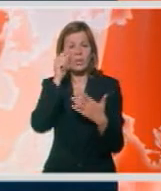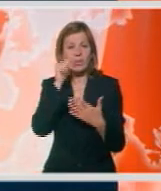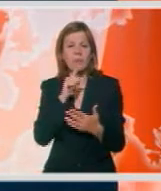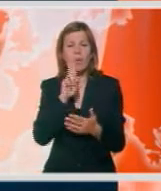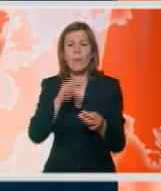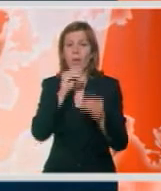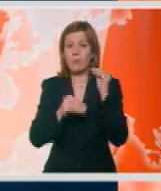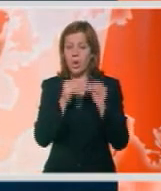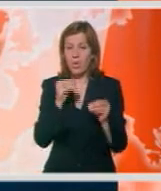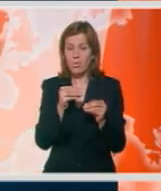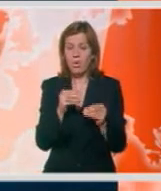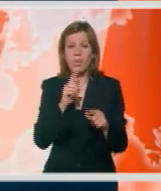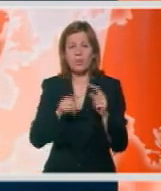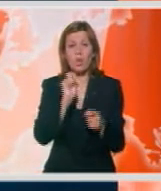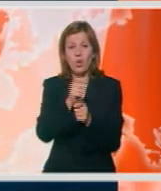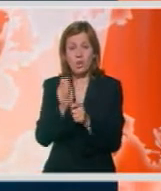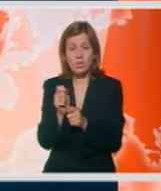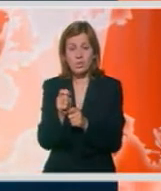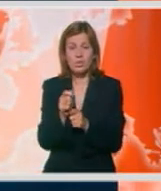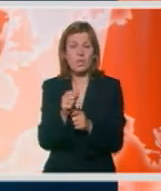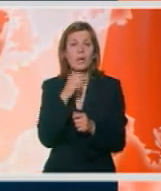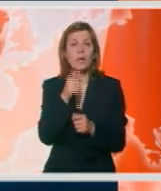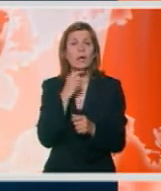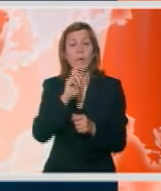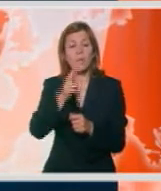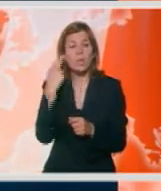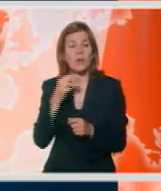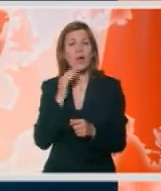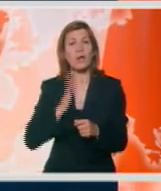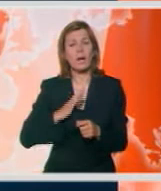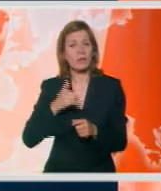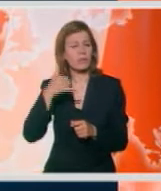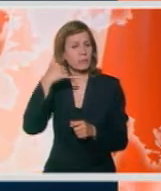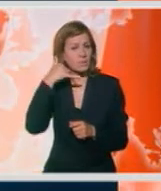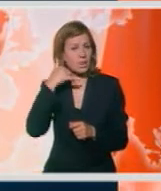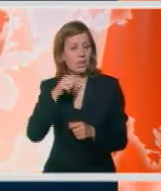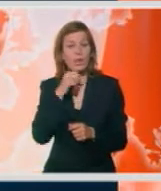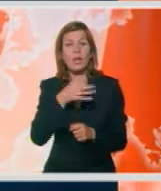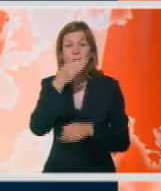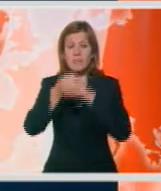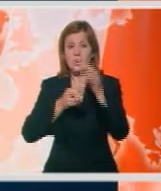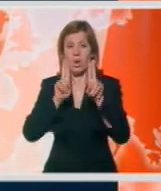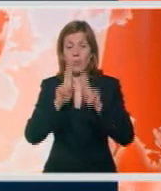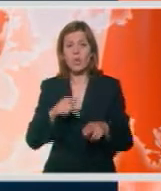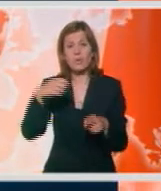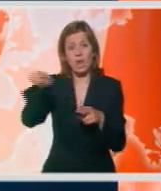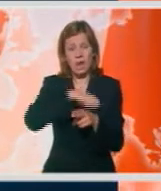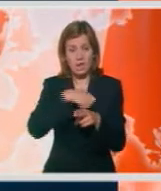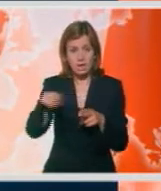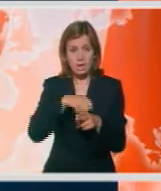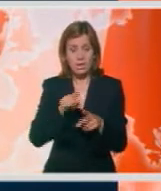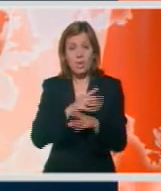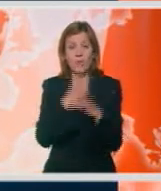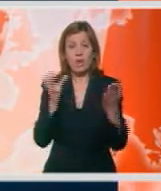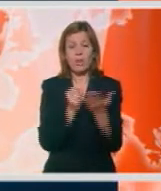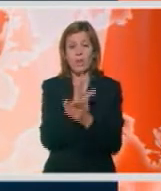koji imaju problem sa zavisošću ili njima bliskih osoba, pozvalo je gradski cold center kako bi se raspitalo za mogućnosti lečenja. Zbog